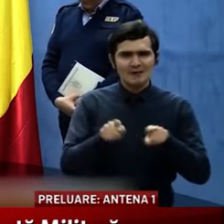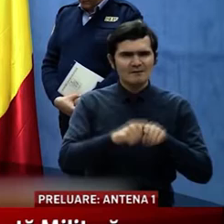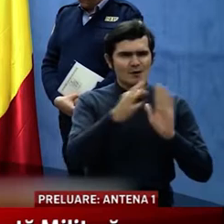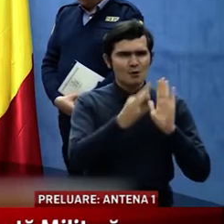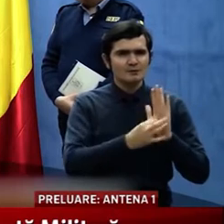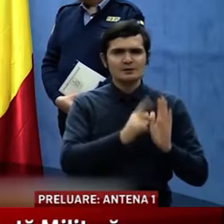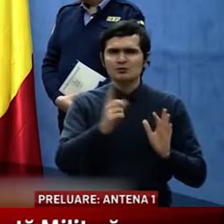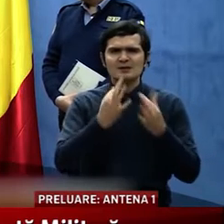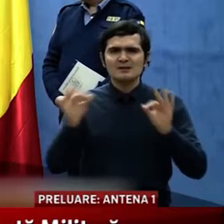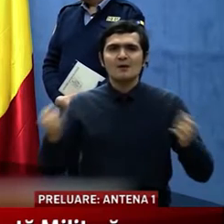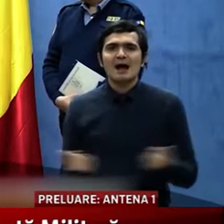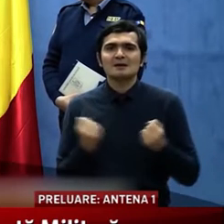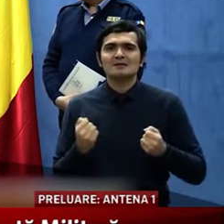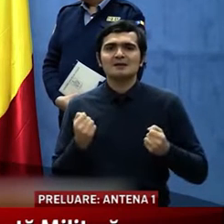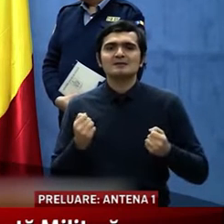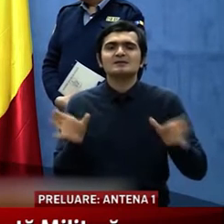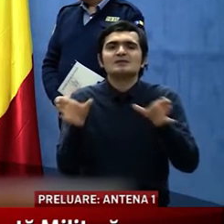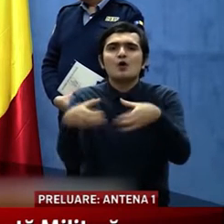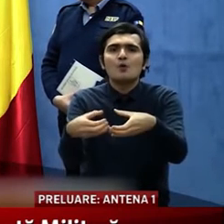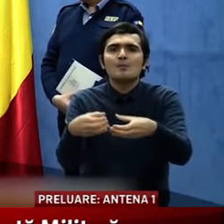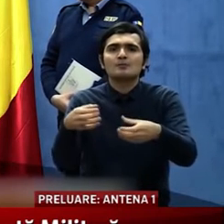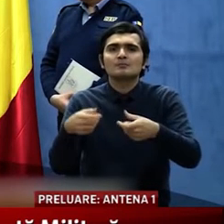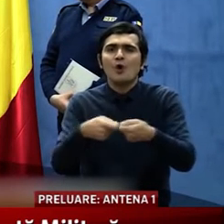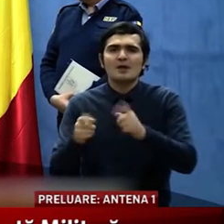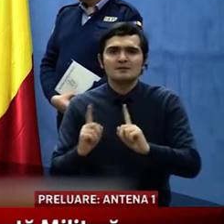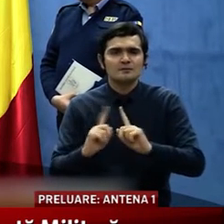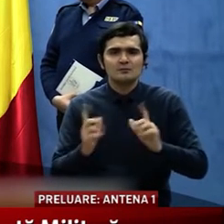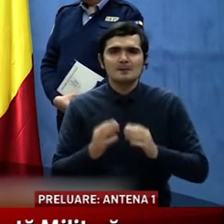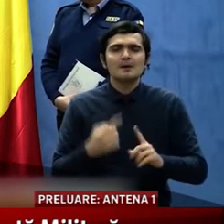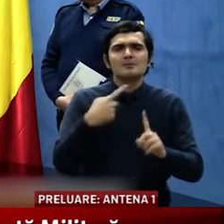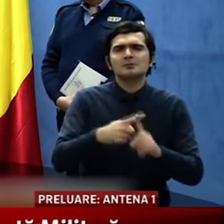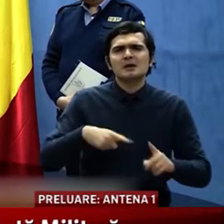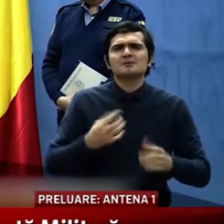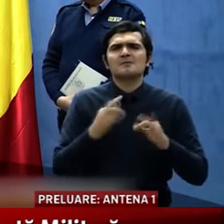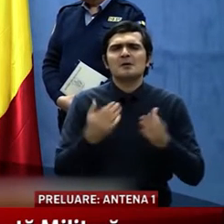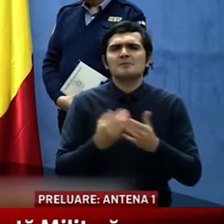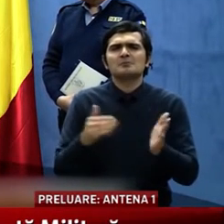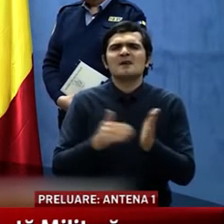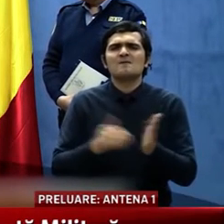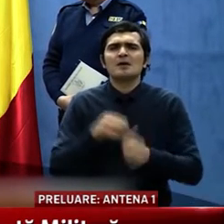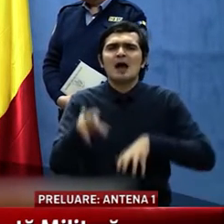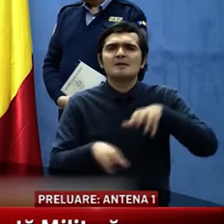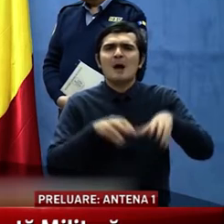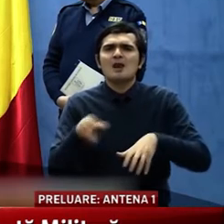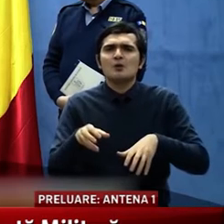să sunt excluse activitățile fizice-colective, cât și pentru nevoile animalelor de companie domestice.